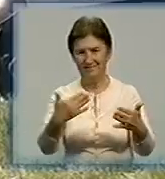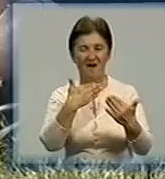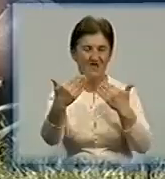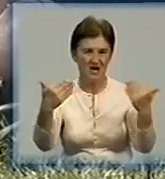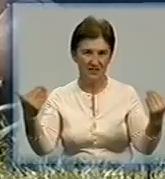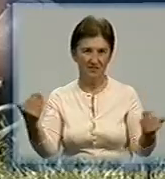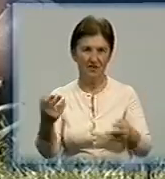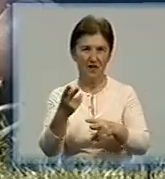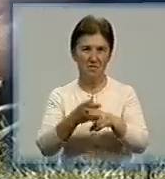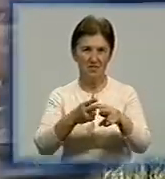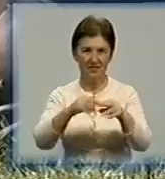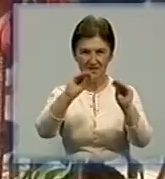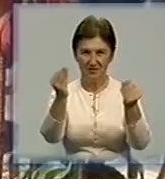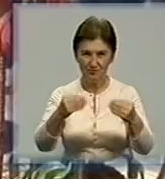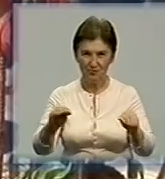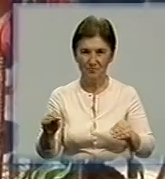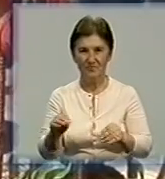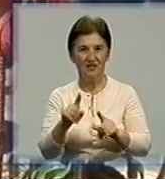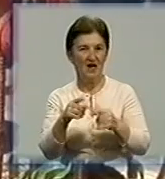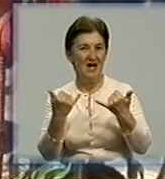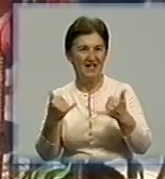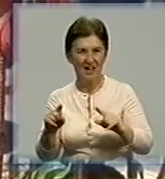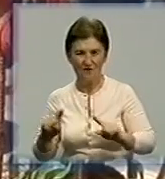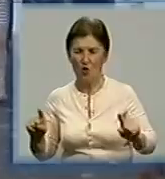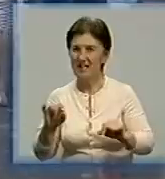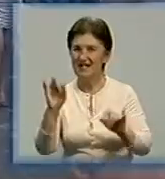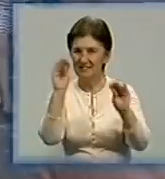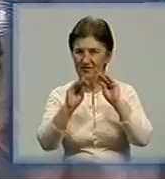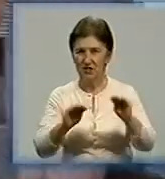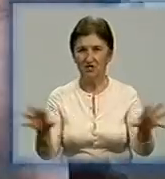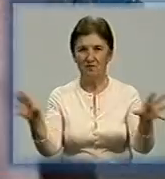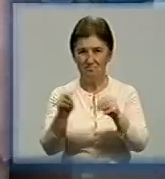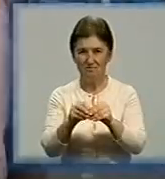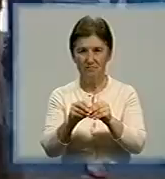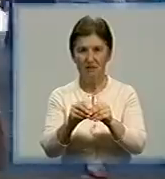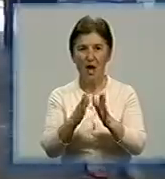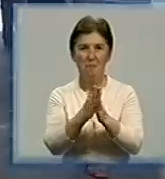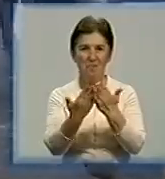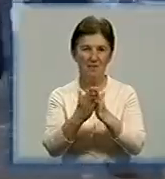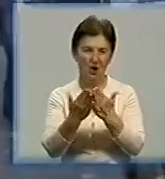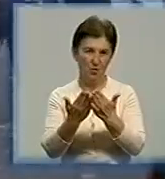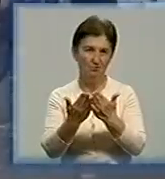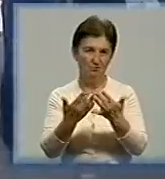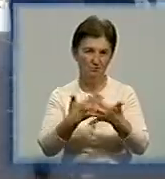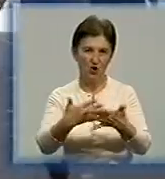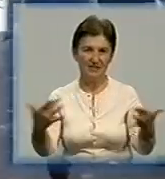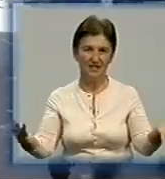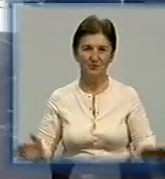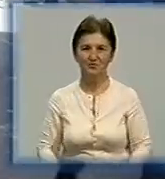металеві метаморфози, метузіани диву Людмили Люненко та створити спільний бібліопостер. Ольга Скирук, Анатолій Басистий, ден за днем.